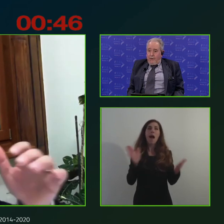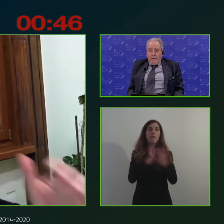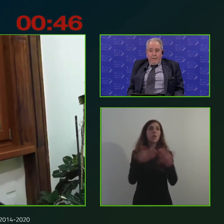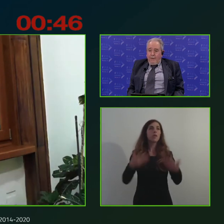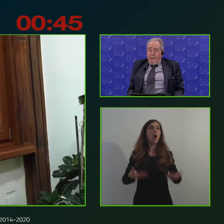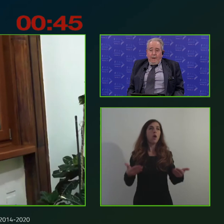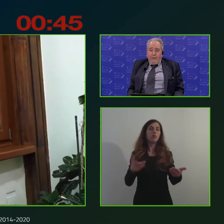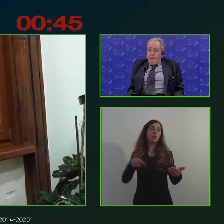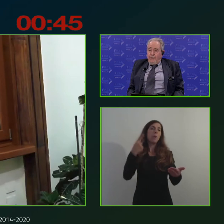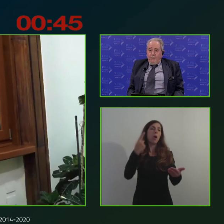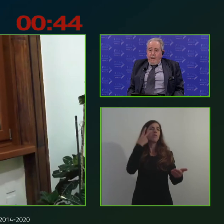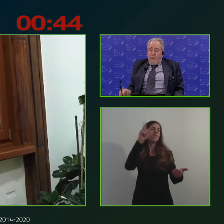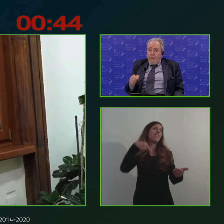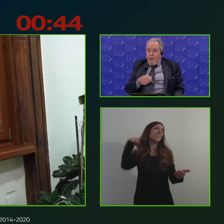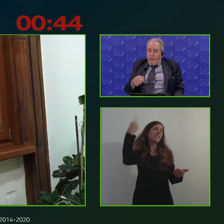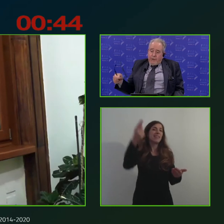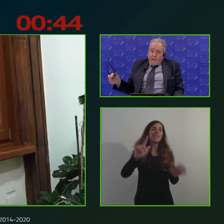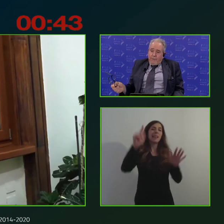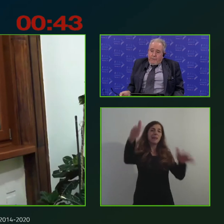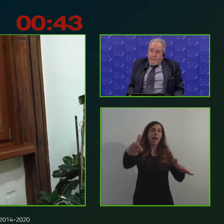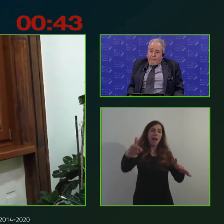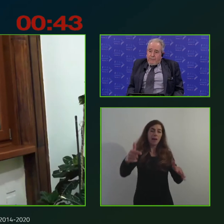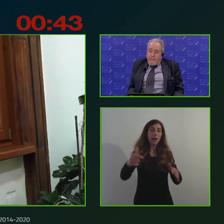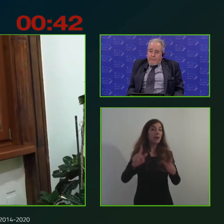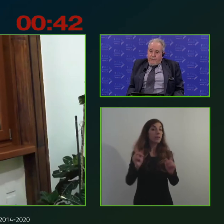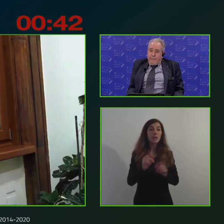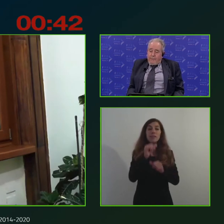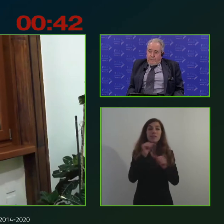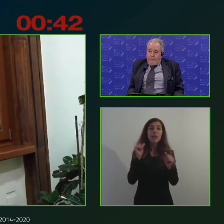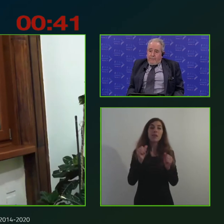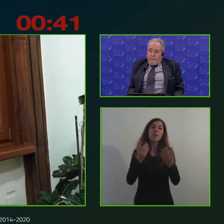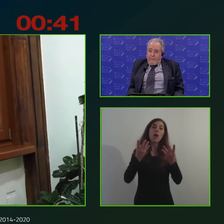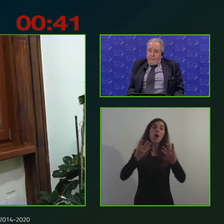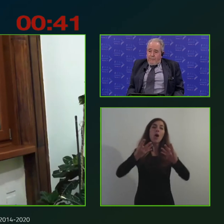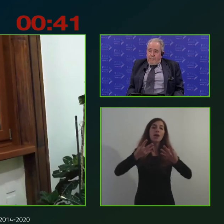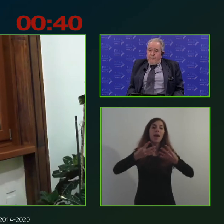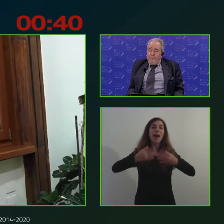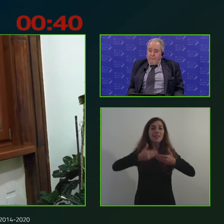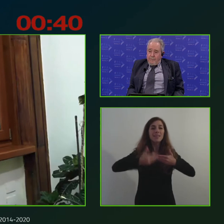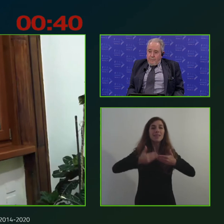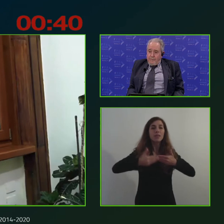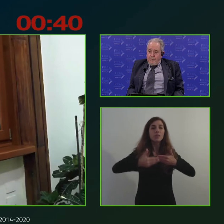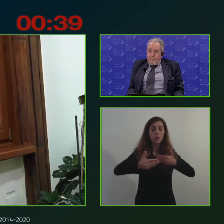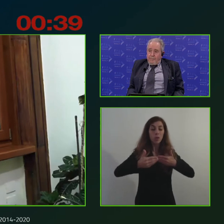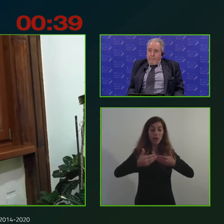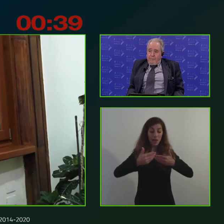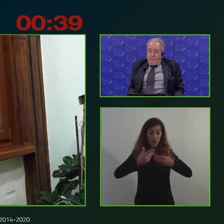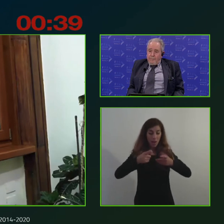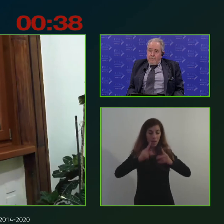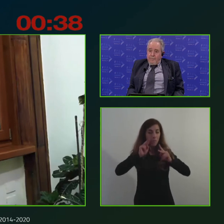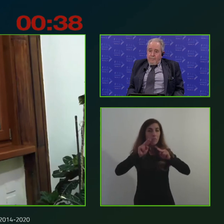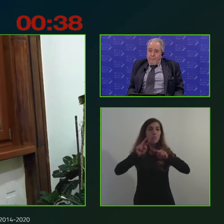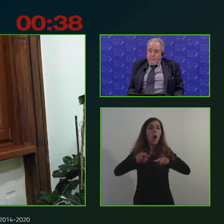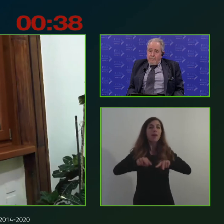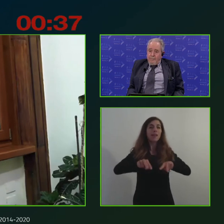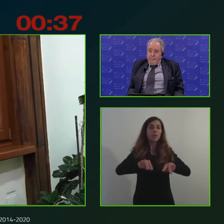rivediamo fra una settimana allora qui ci vogliono organizzazioni che monitorano queste attività quindi all'interno come